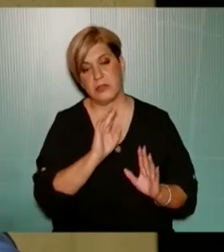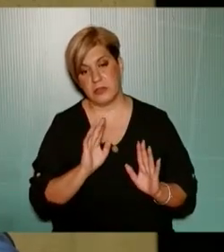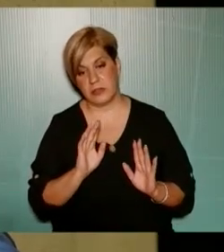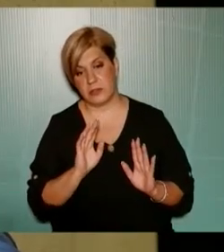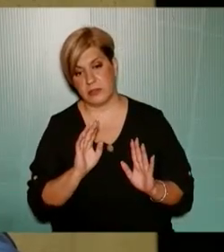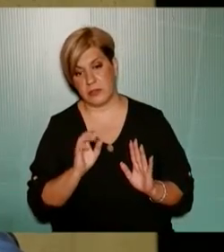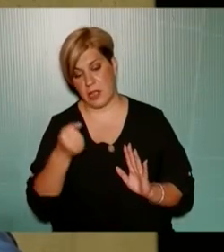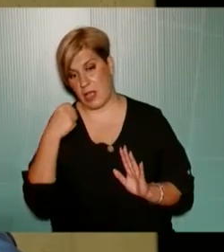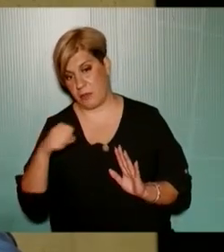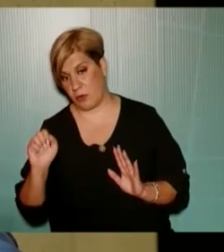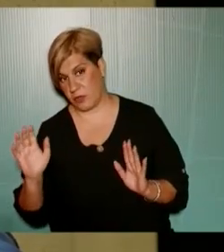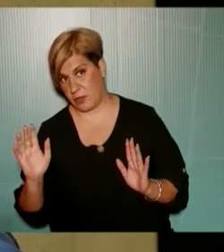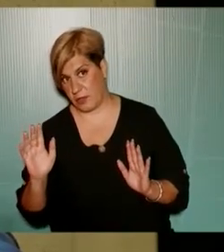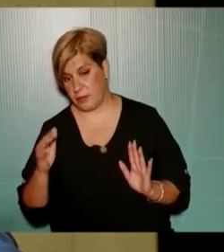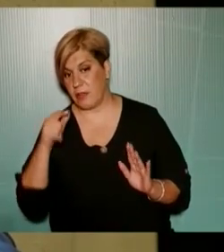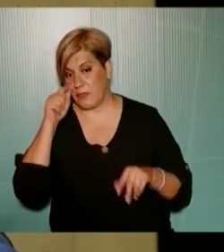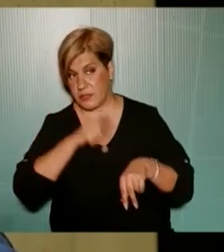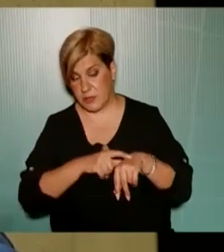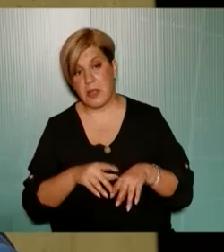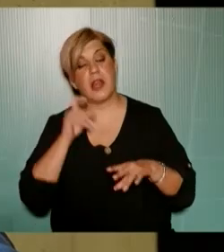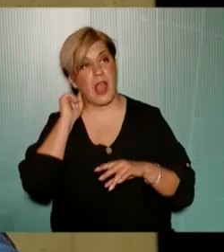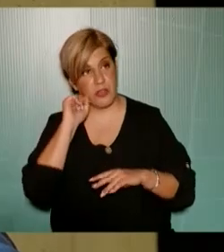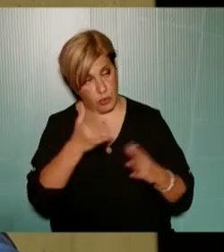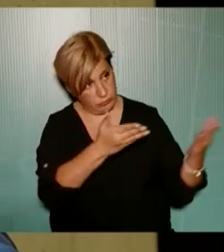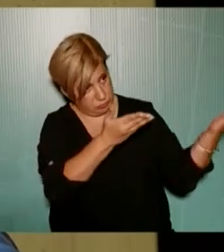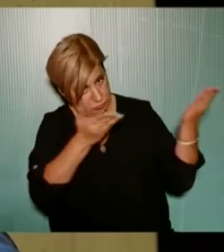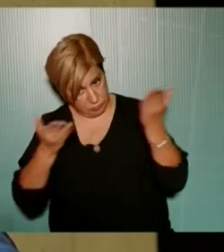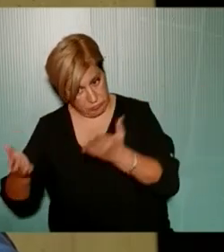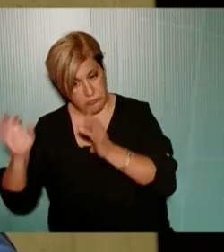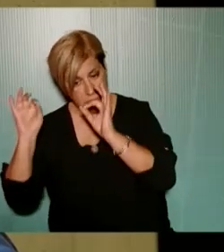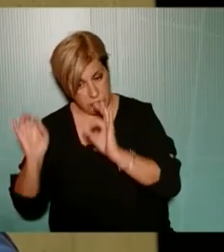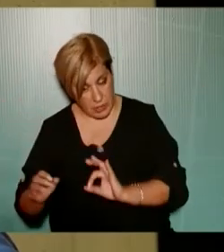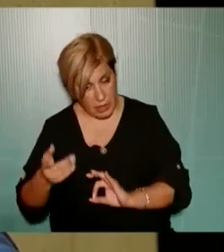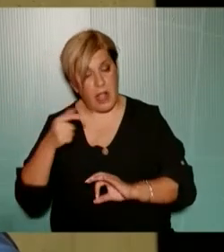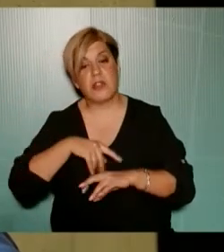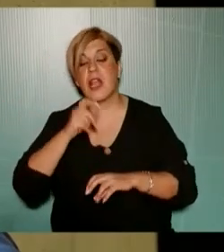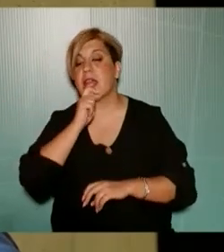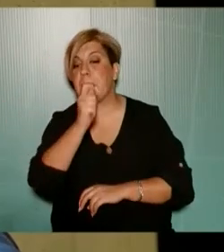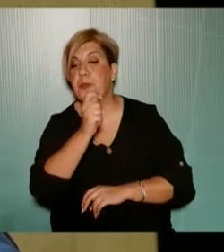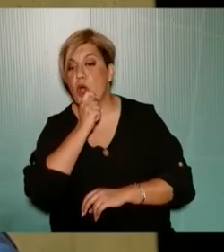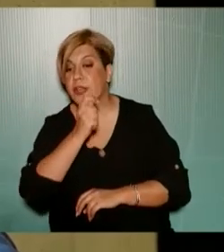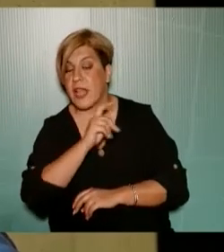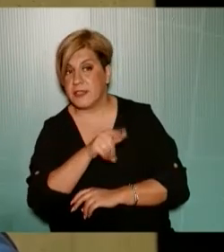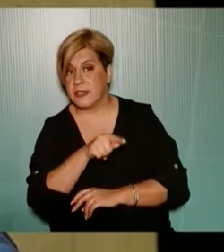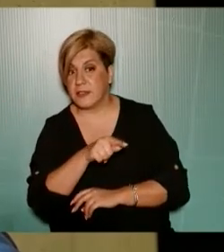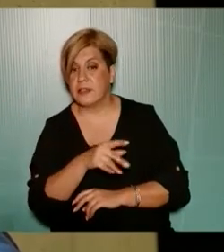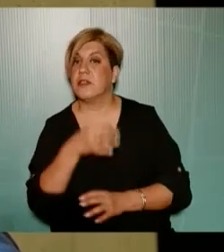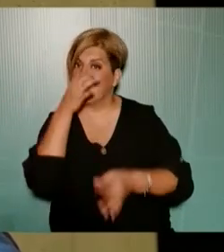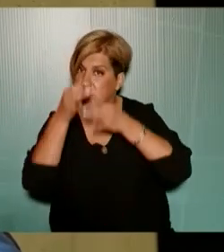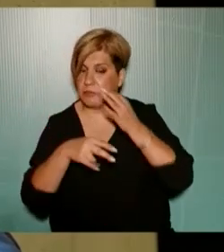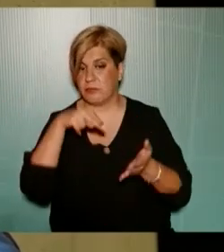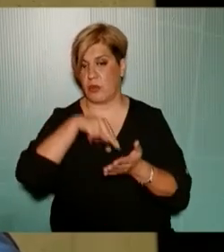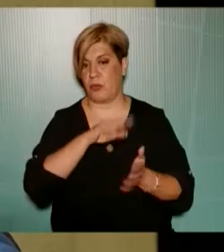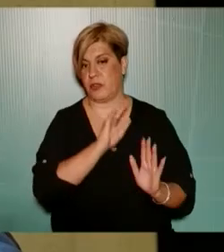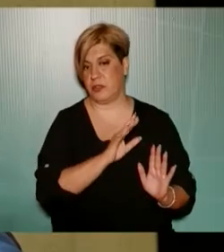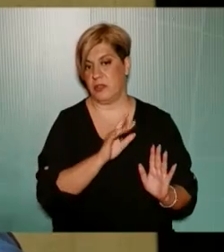ενώ είστε απόν δεν γίνεται αυτό να έρχεστε στις εκδηλώσεις και αφού είναι τα ρεπορτάζ θα μπορείτε να τοποθετήσετε